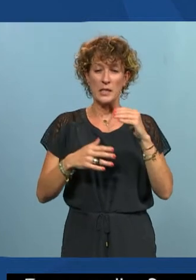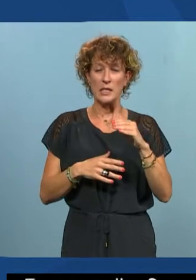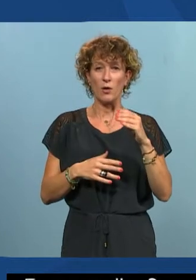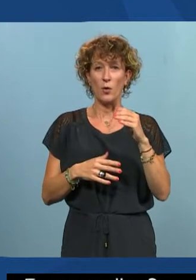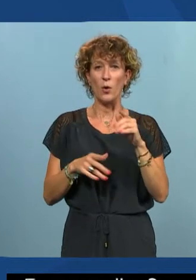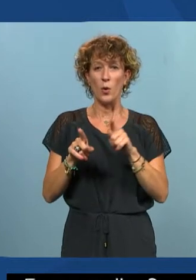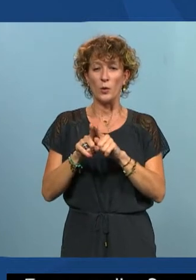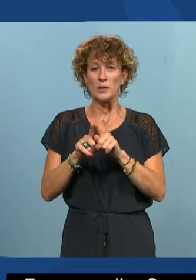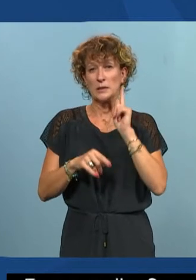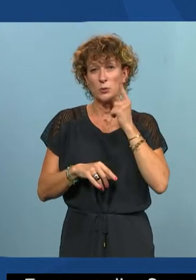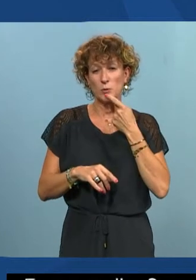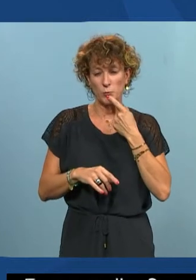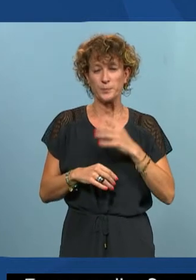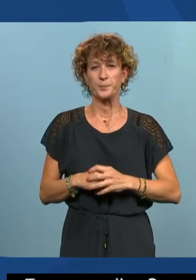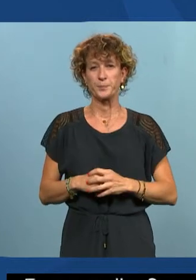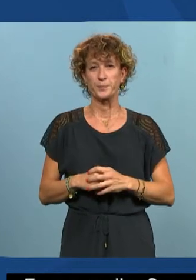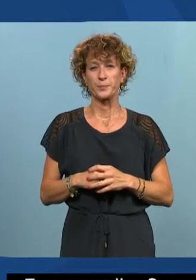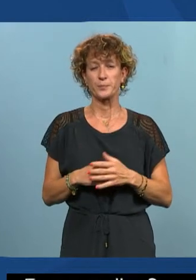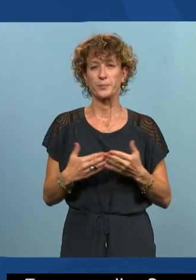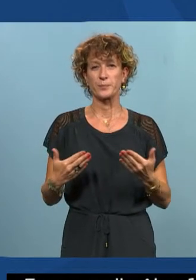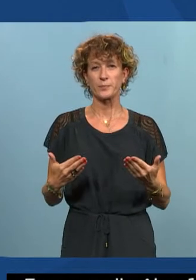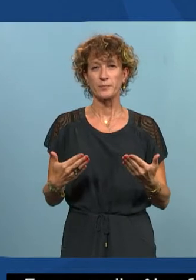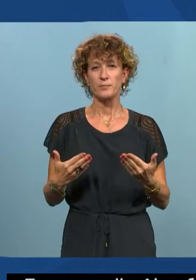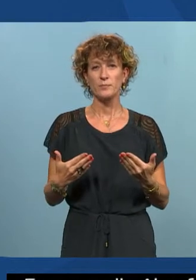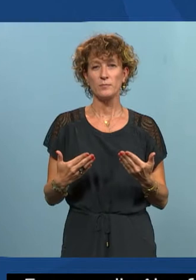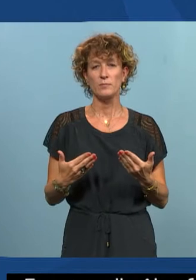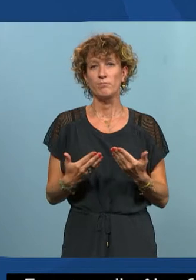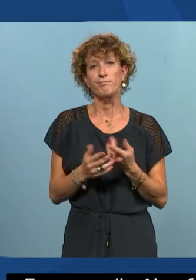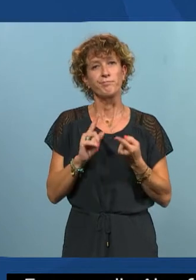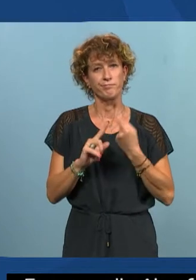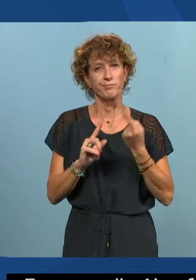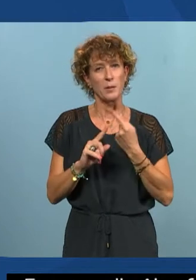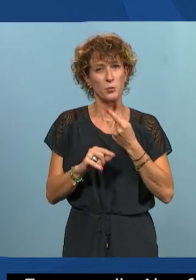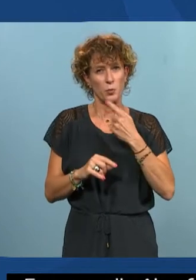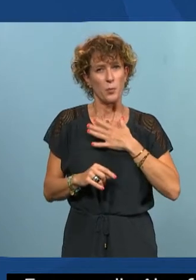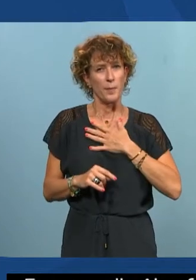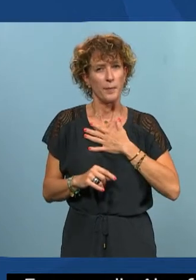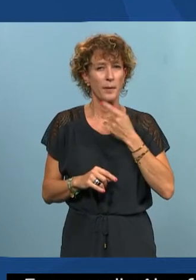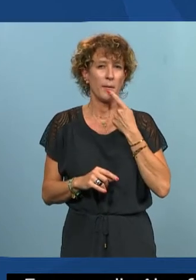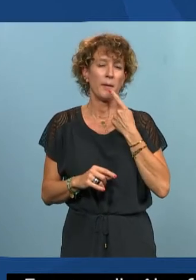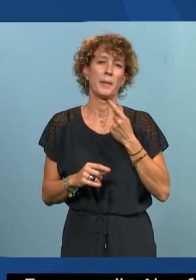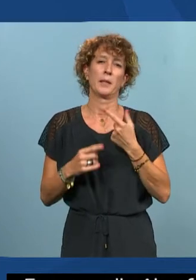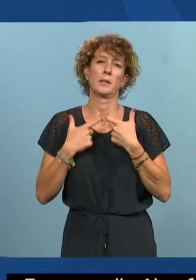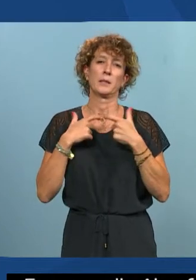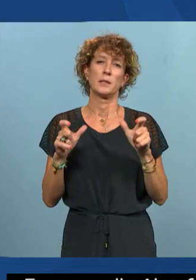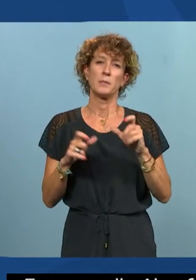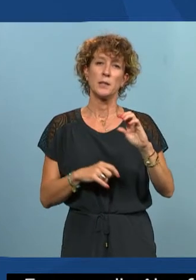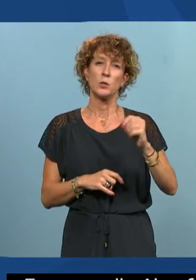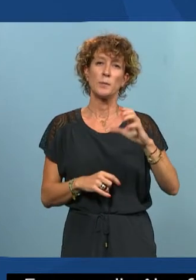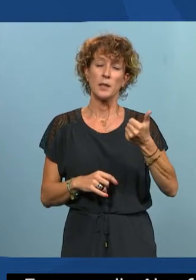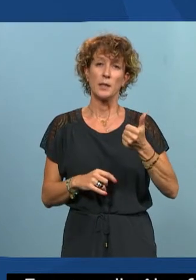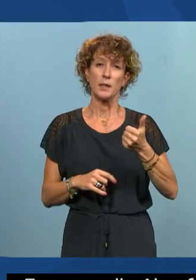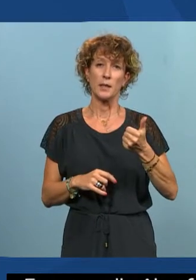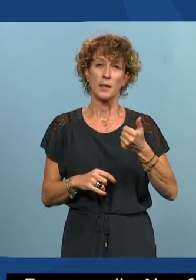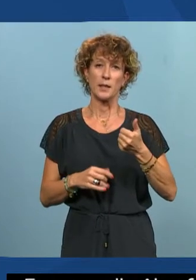également sourde. Donc, c'est important pour moi de vous parler de l'accessibilité numérique en tant que